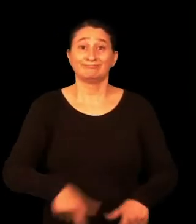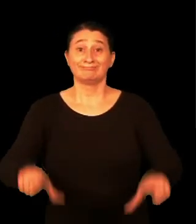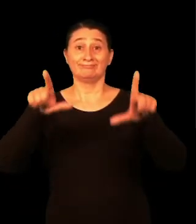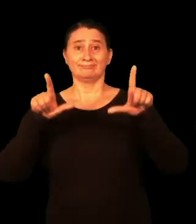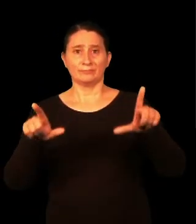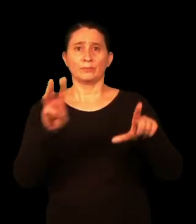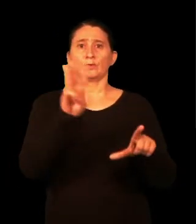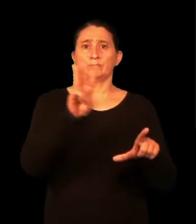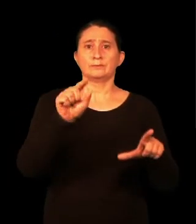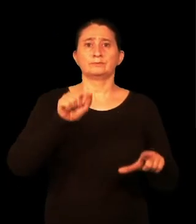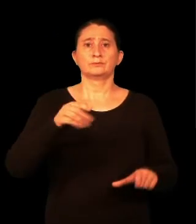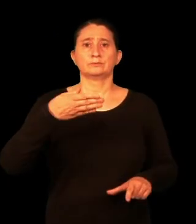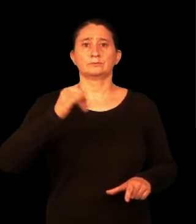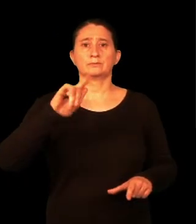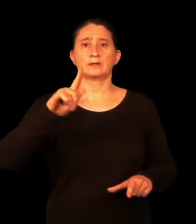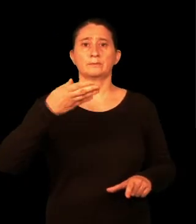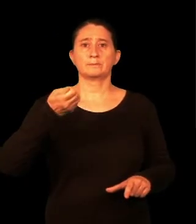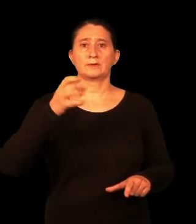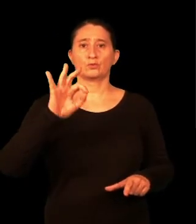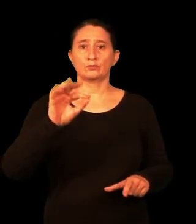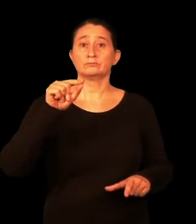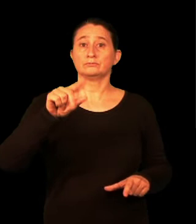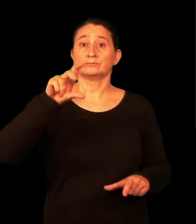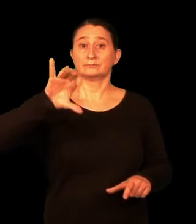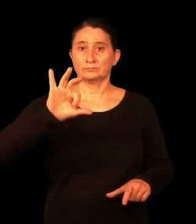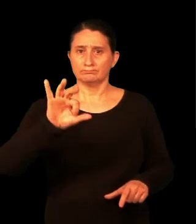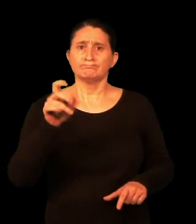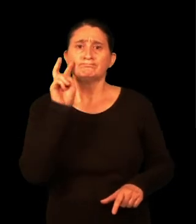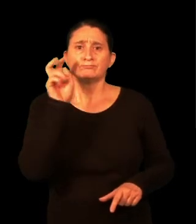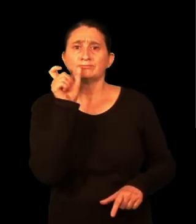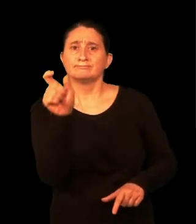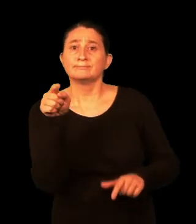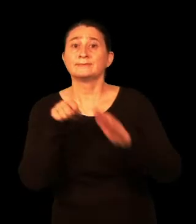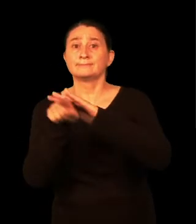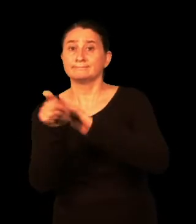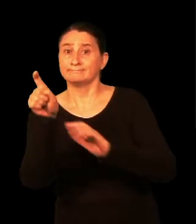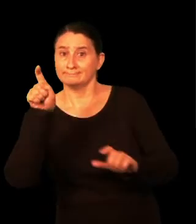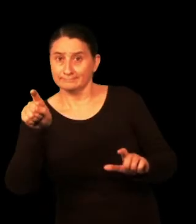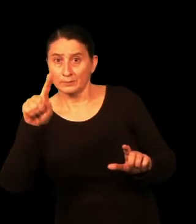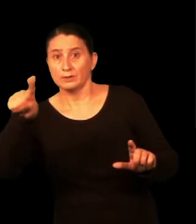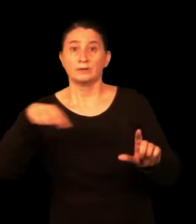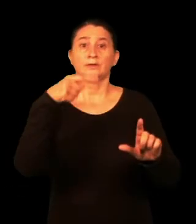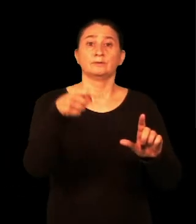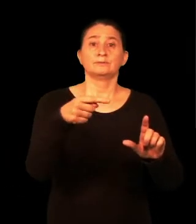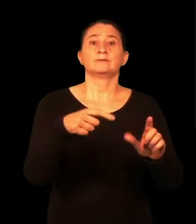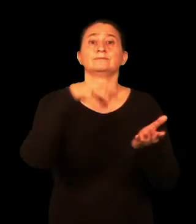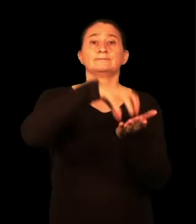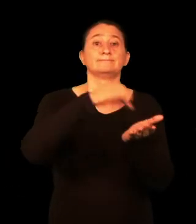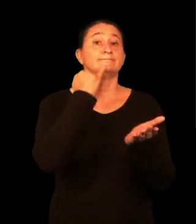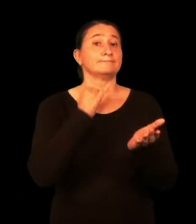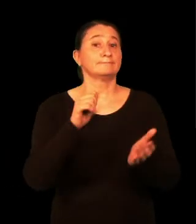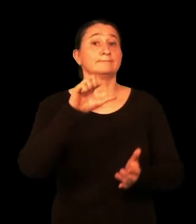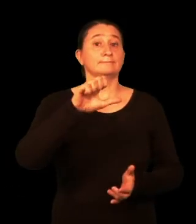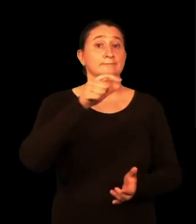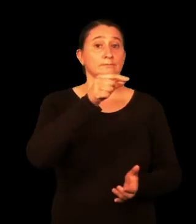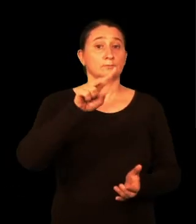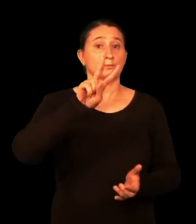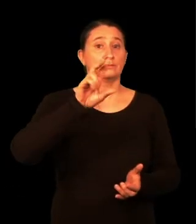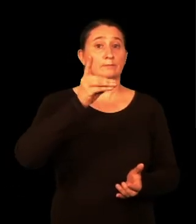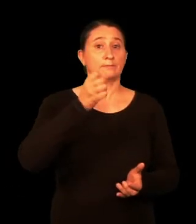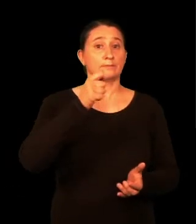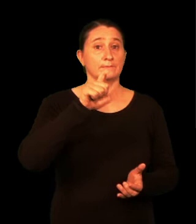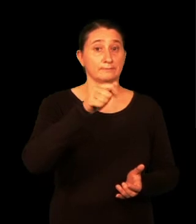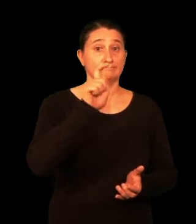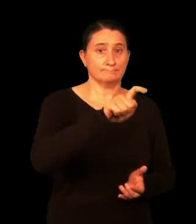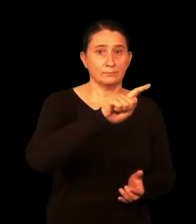webgunearen bidez. Bilbao.eu zen. Sartu izapideak erlaitzean. Sakatu egoitza